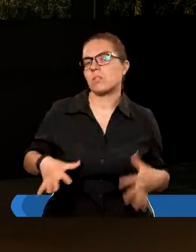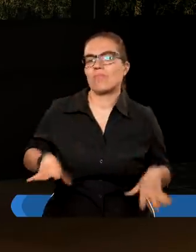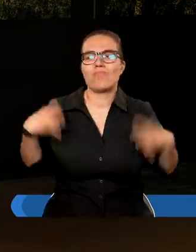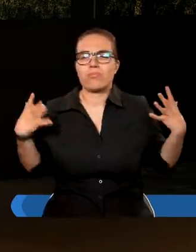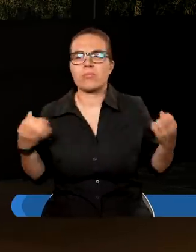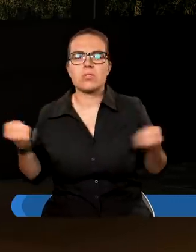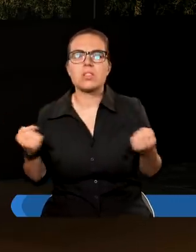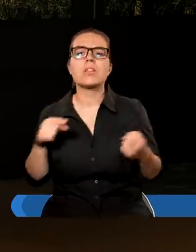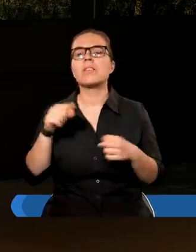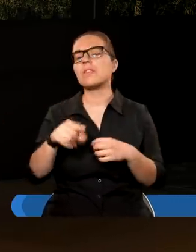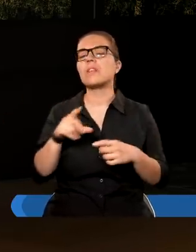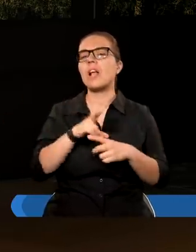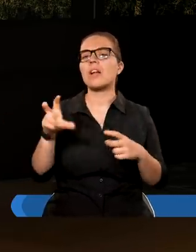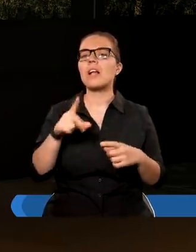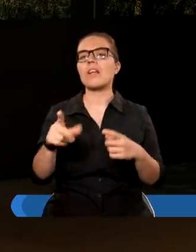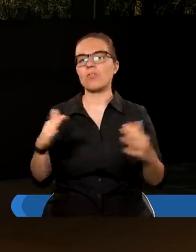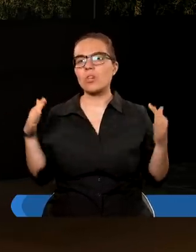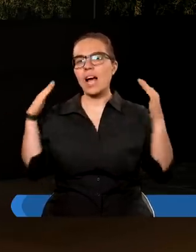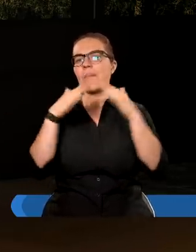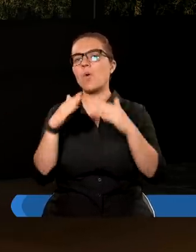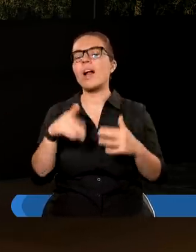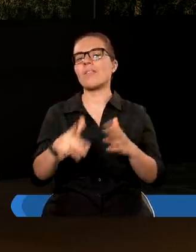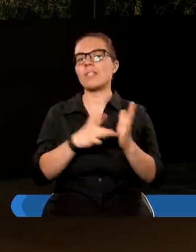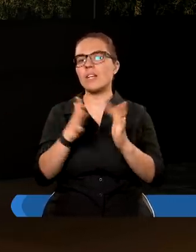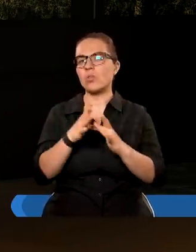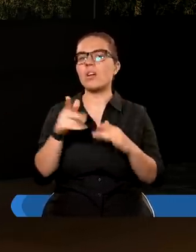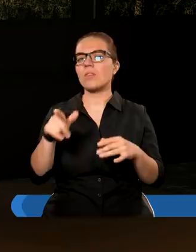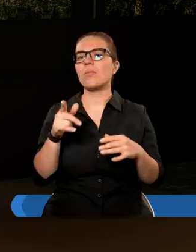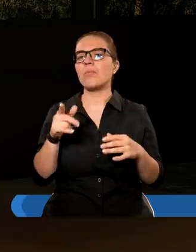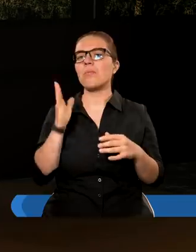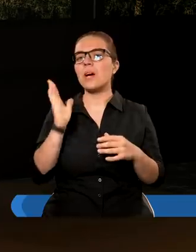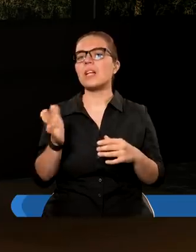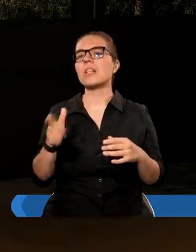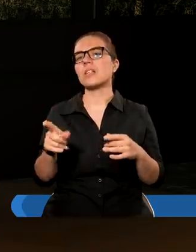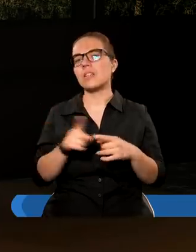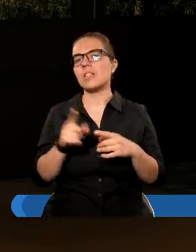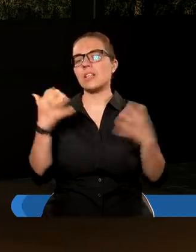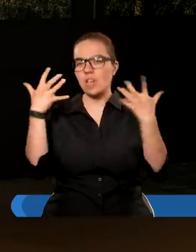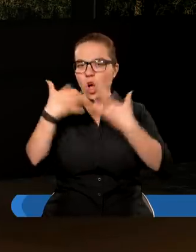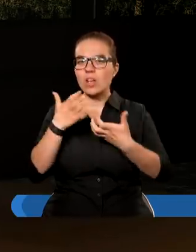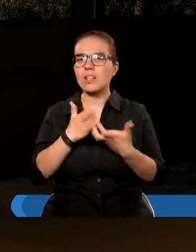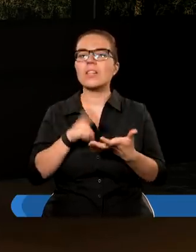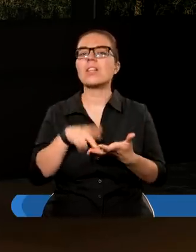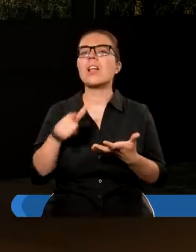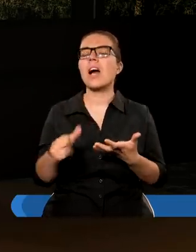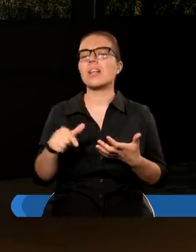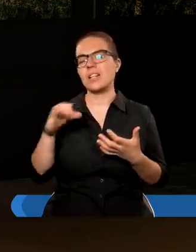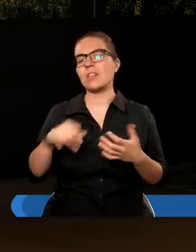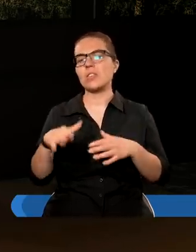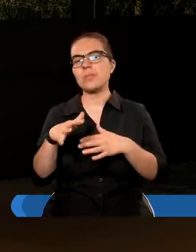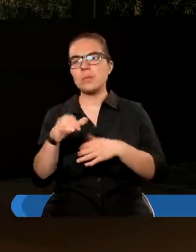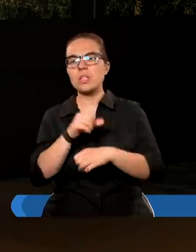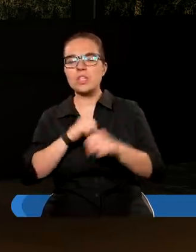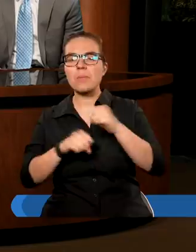od prawdziwej świątyni, od prawdziwego kapłaństwa Jezusa Chrystusa w niebie, a będą koncentrowani na tym systemie ziemskich